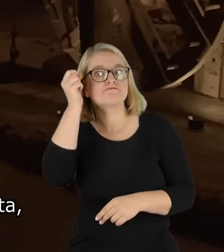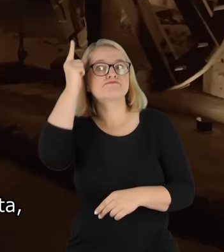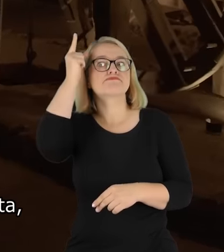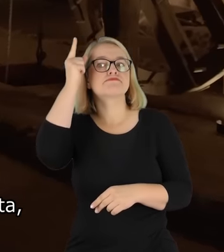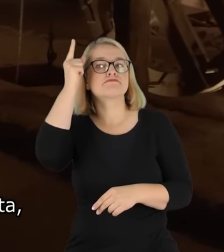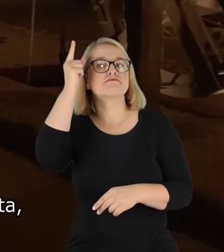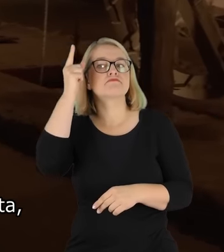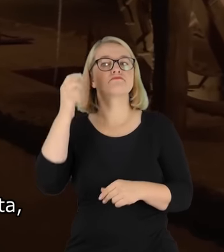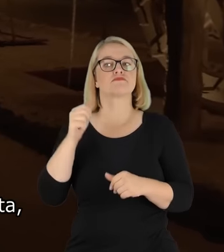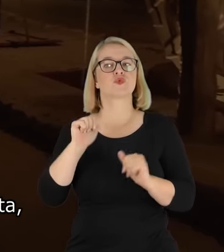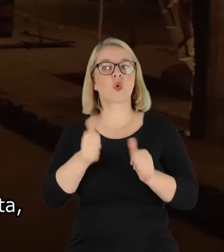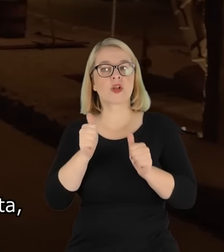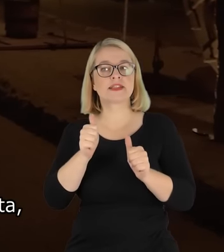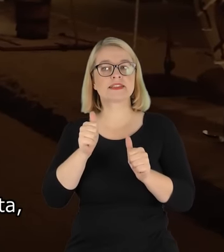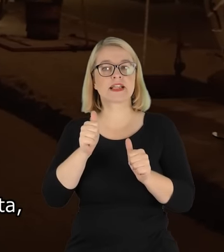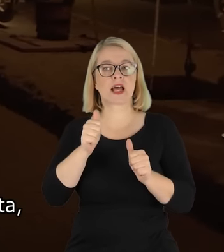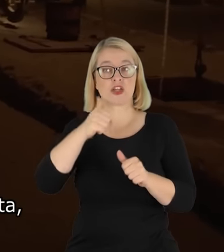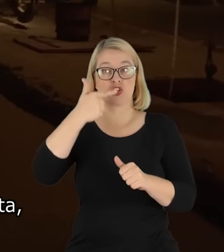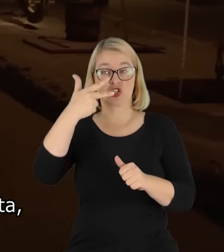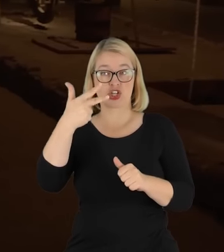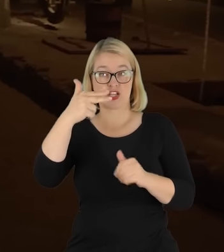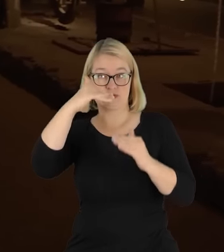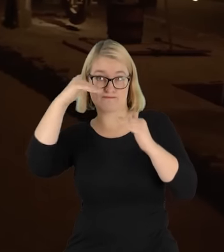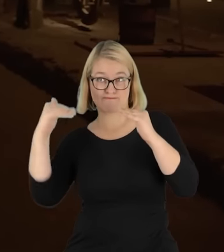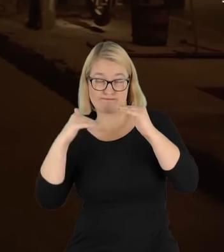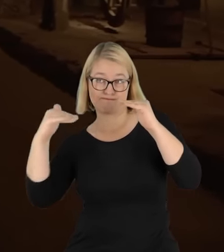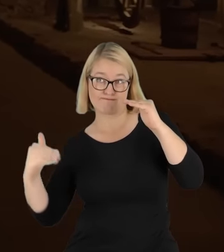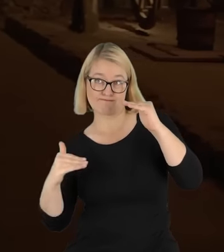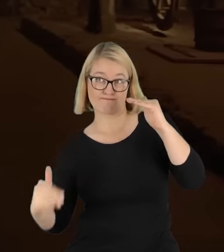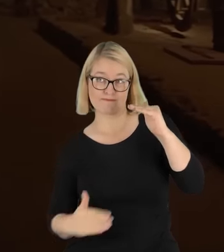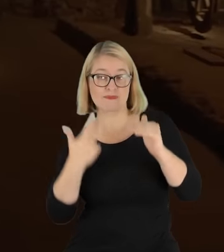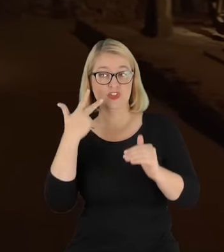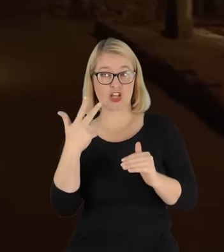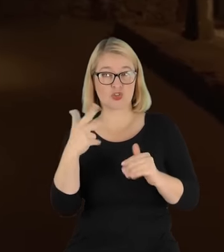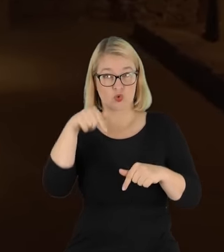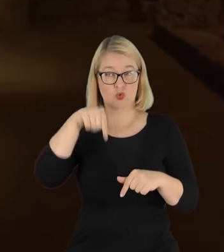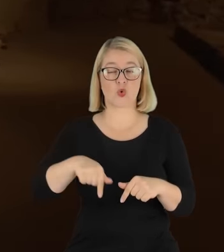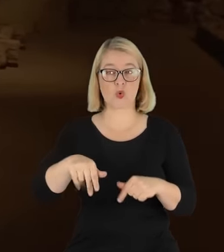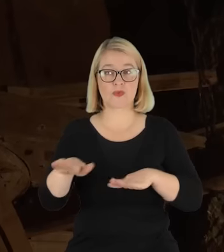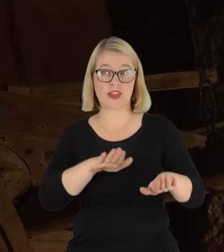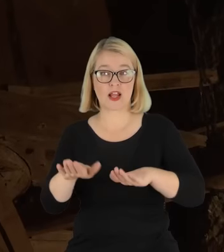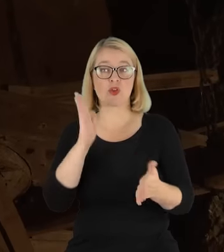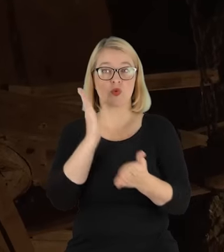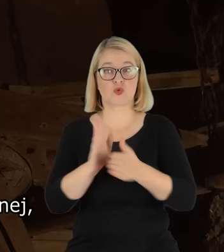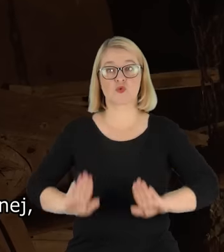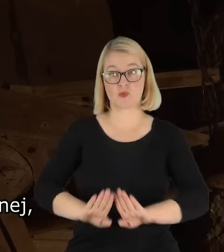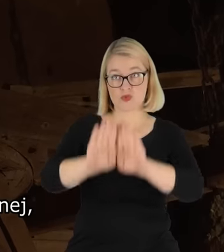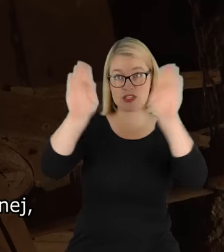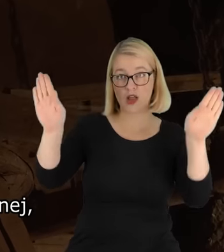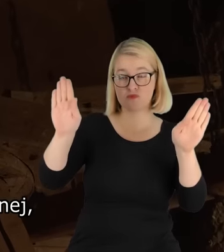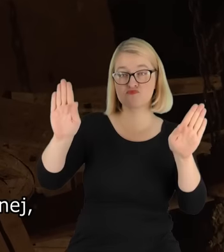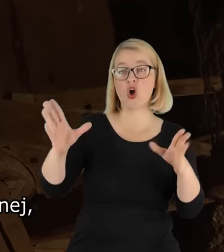turysta, który schodzi na trzeci poziom, tutaj na terenie już muzeum,